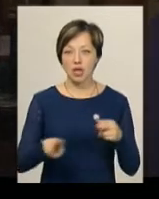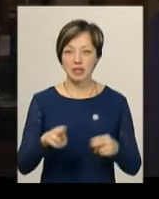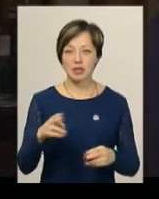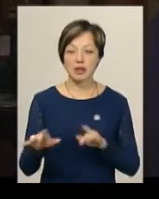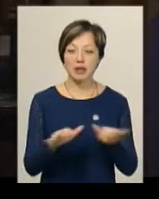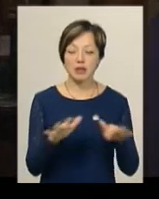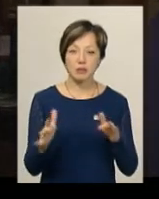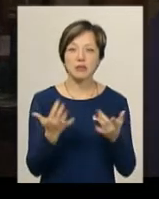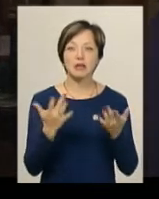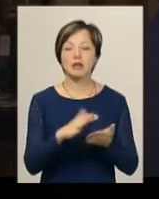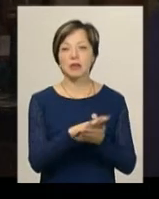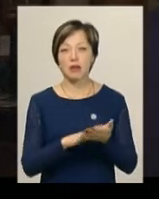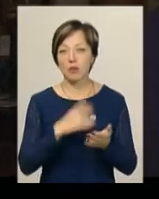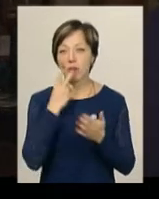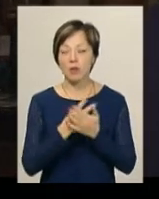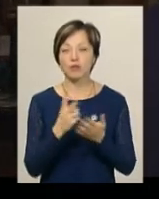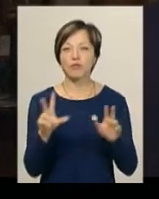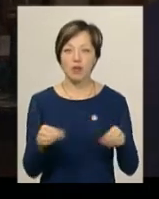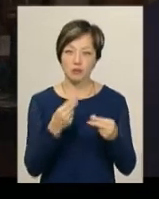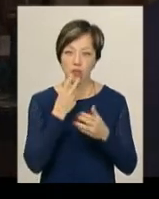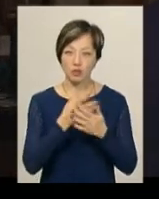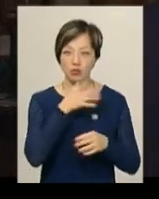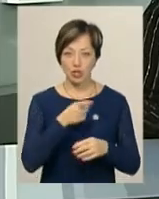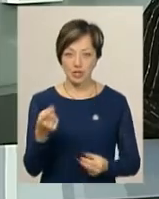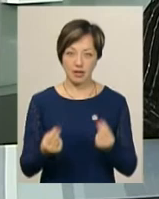Наскільки воно піде, що вдасться, покаже лише час та ігри.